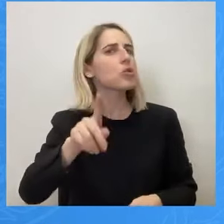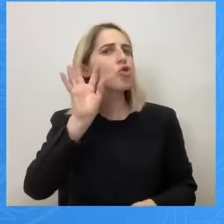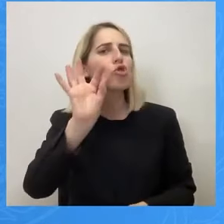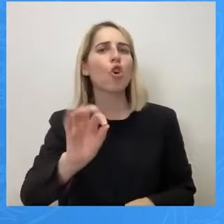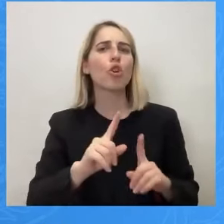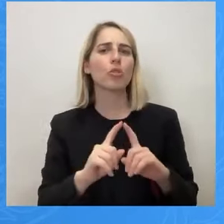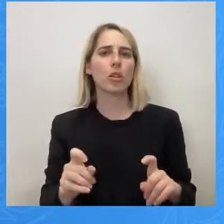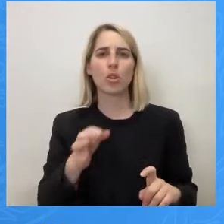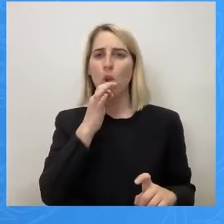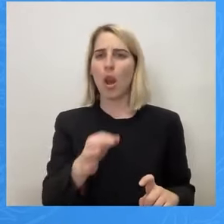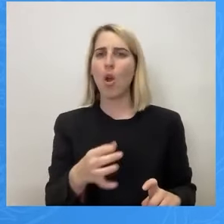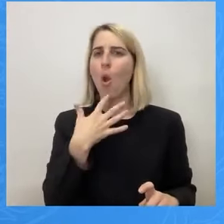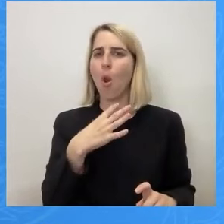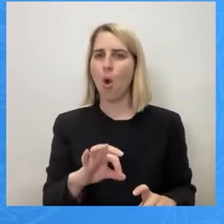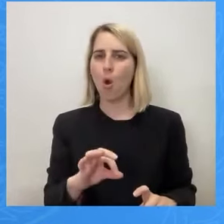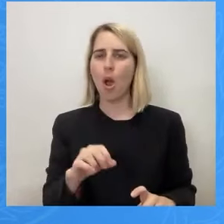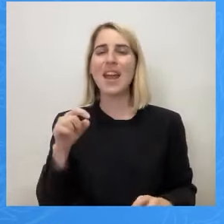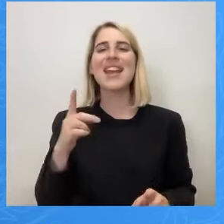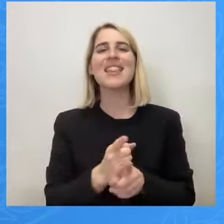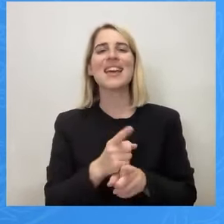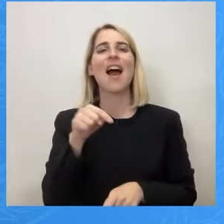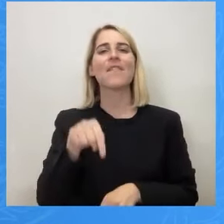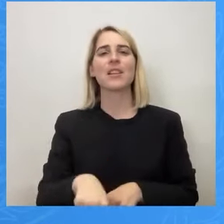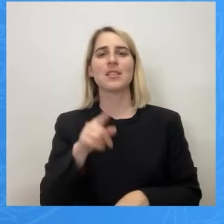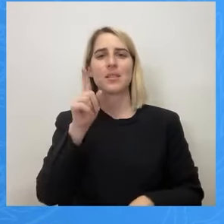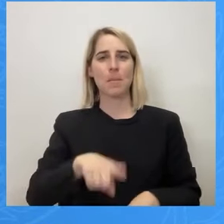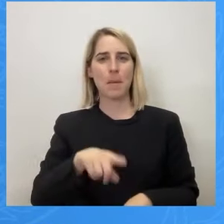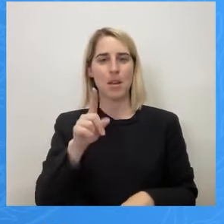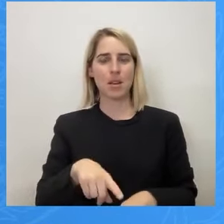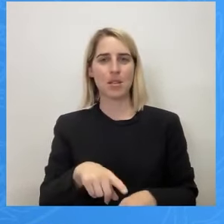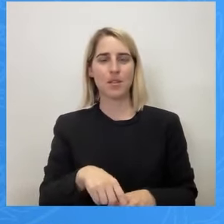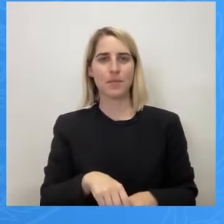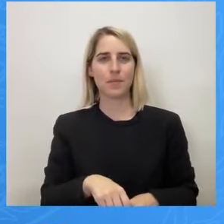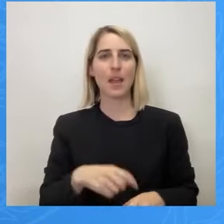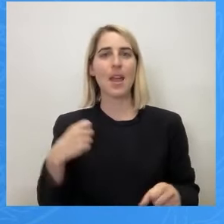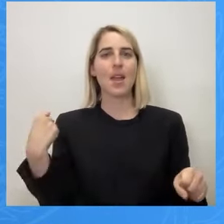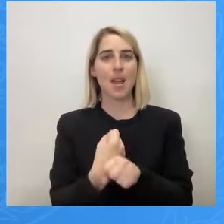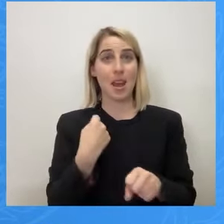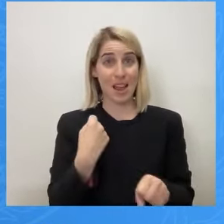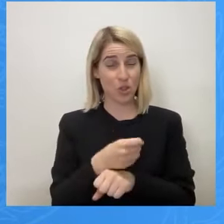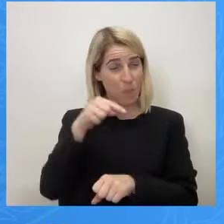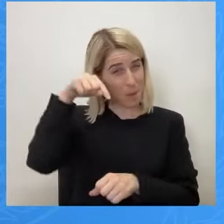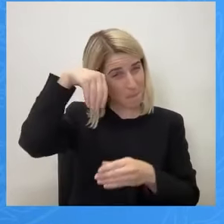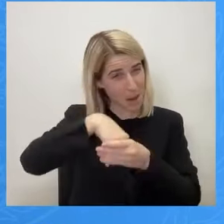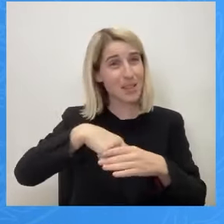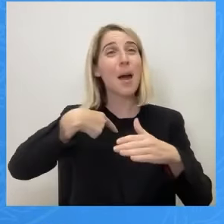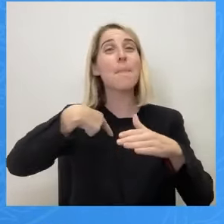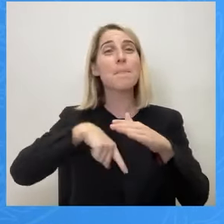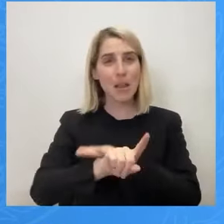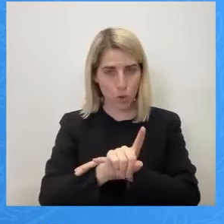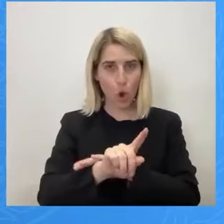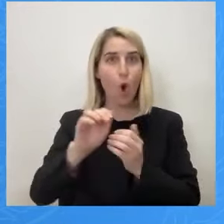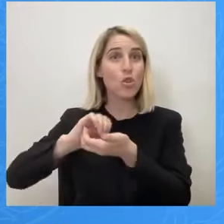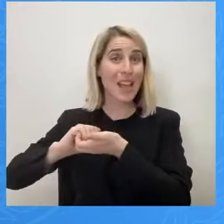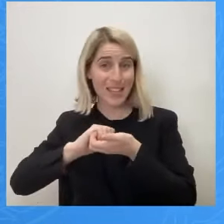αυτό γιατί ειδικά αυτές τις μέρες οι εργαζόμενοι στην Αττικό Μετρό, μέσα από τα συνδικάτα τους, είναι σε